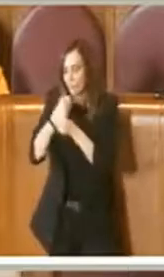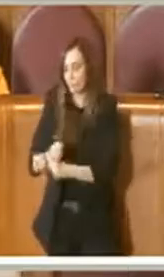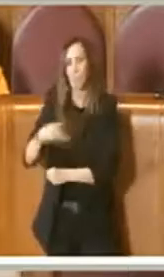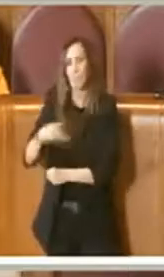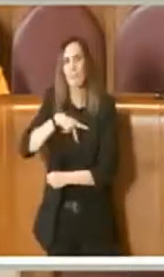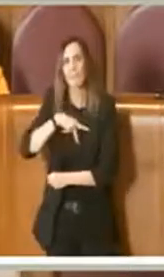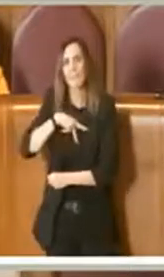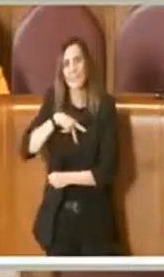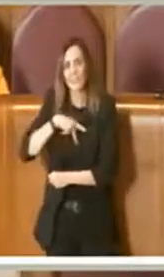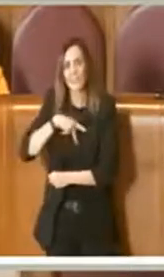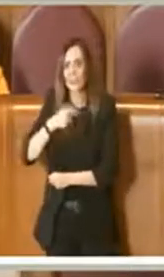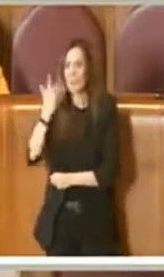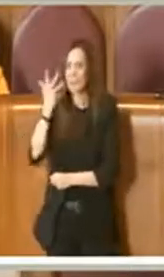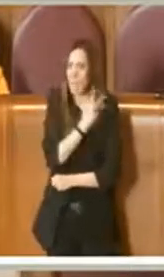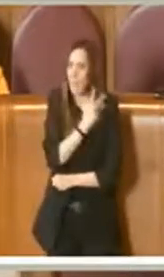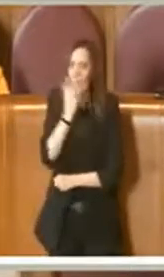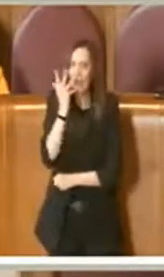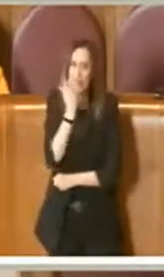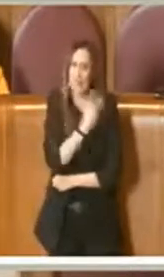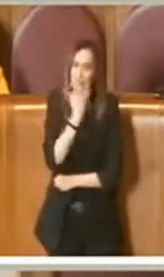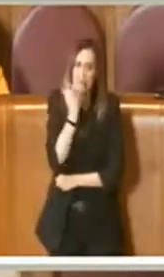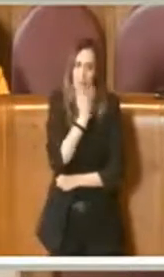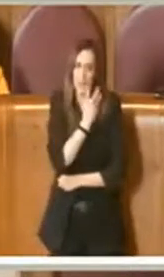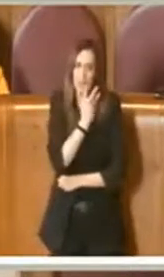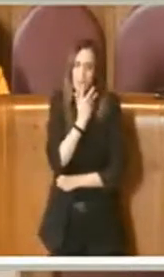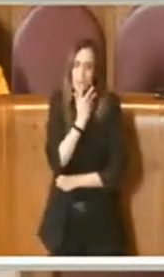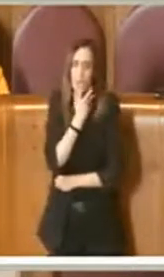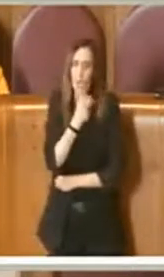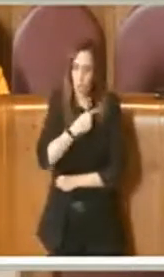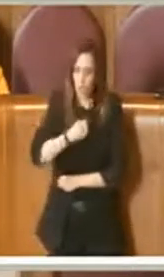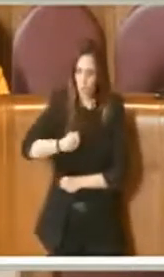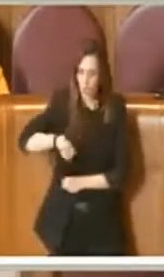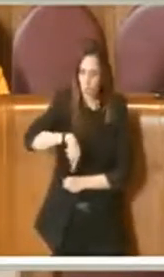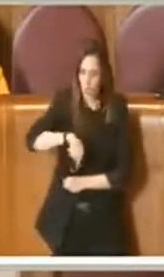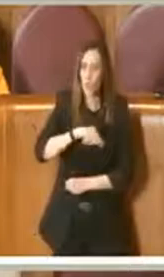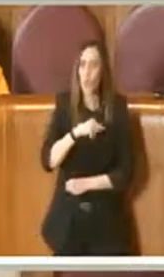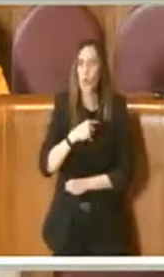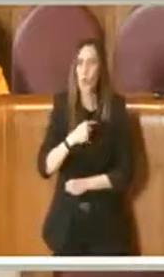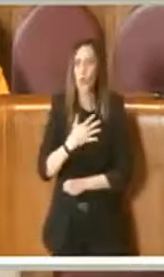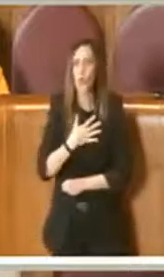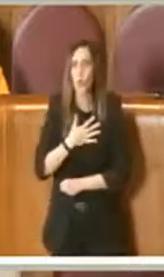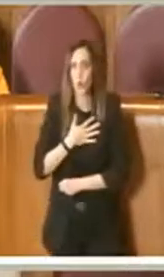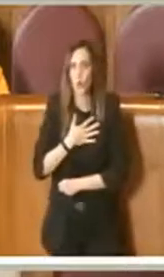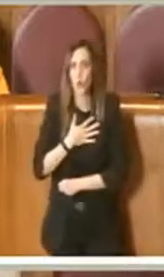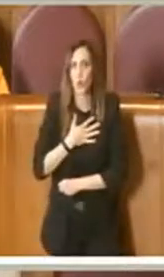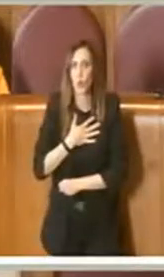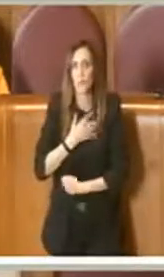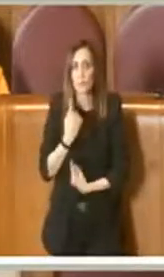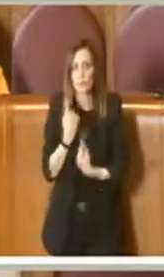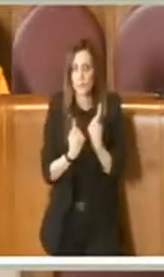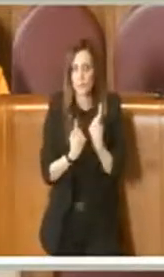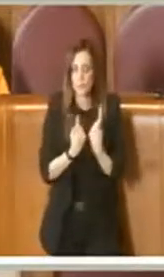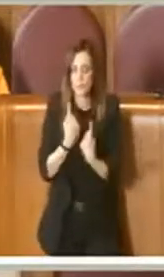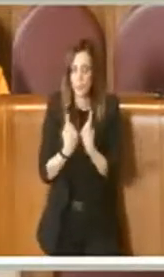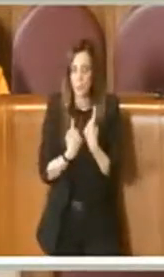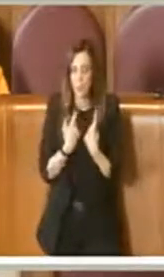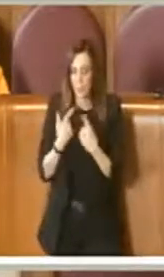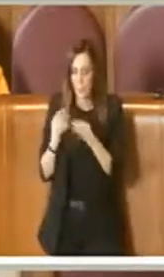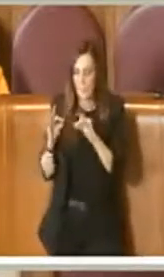è perché noi ci troviamo nella situazione in cui